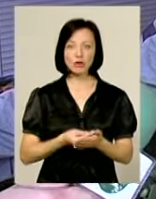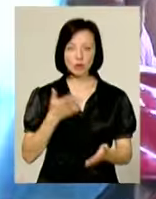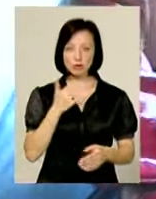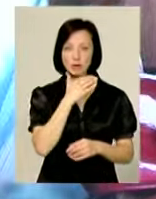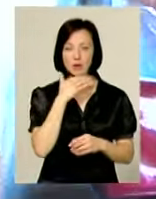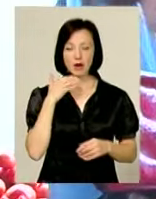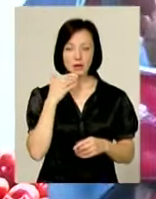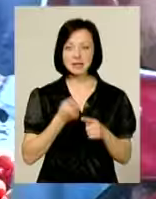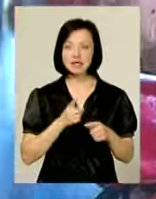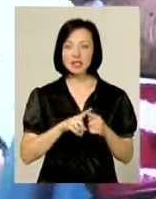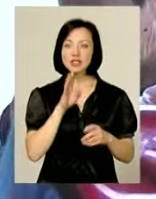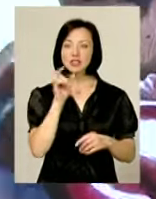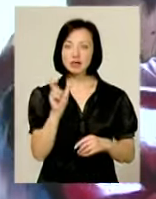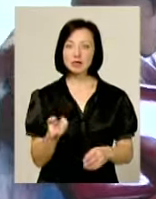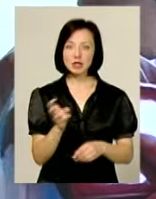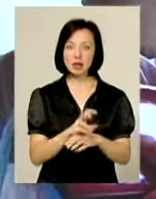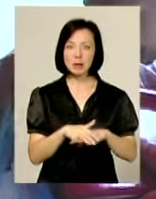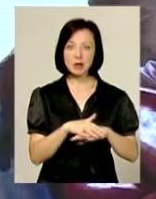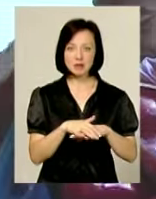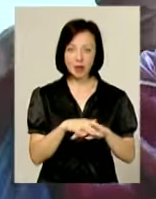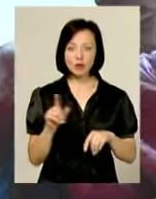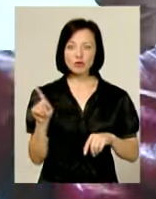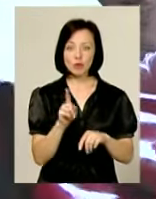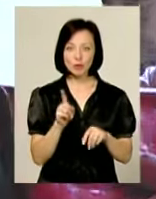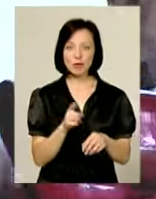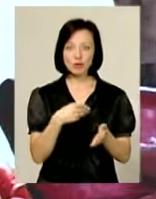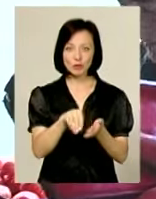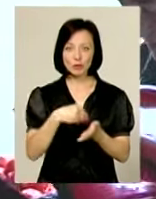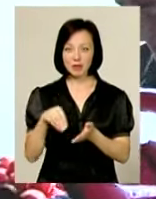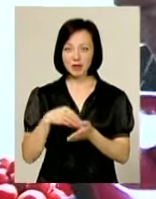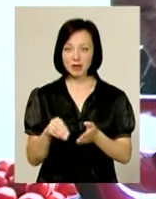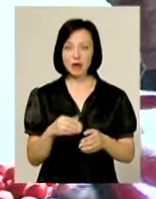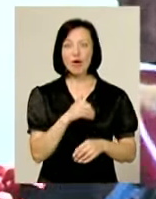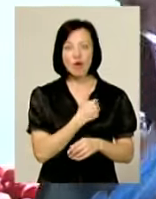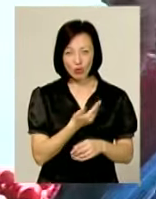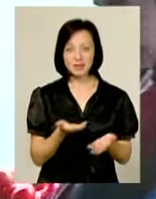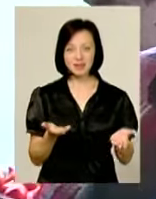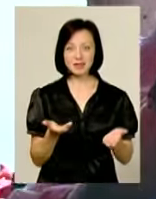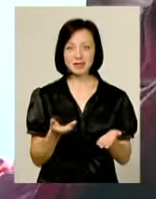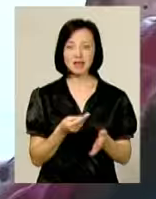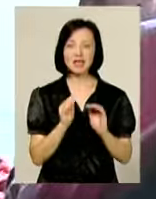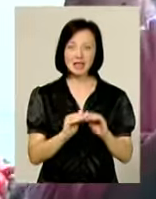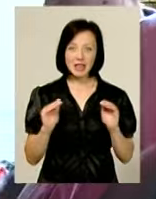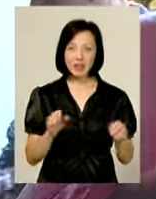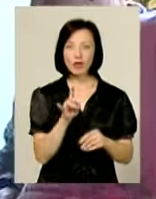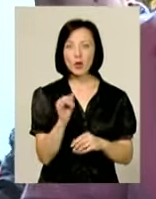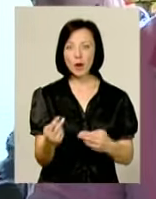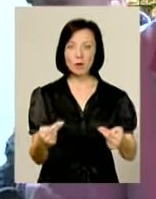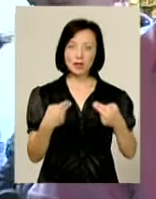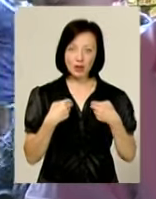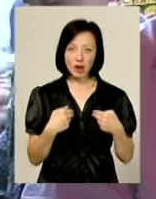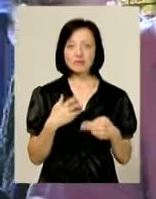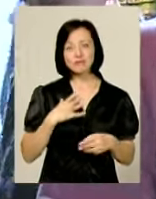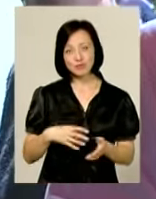набагато». Ця жіночка прийшла на базар, аби вкотре наповнити холодильник. «Дорого, але ж хочеться діти. Доки приїжджаю,